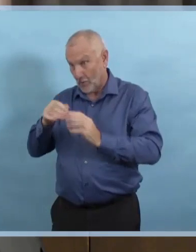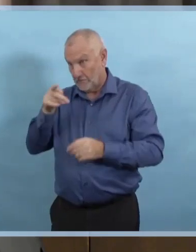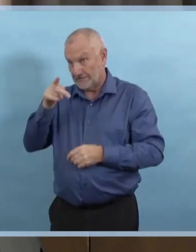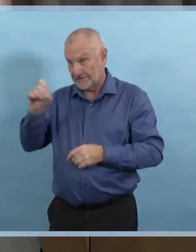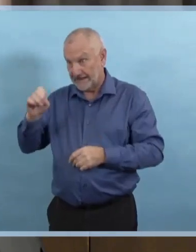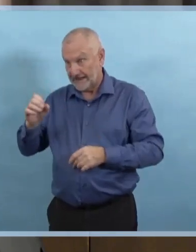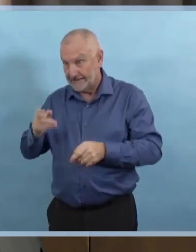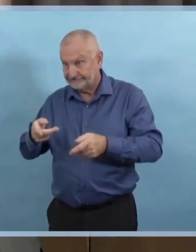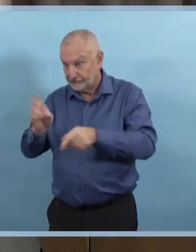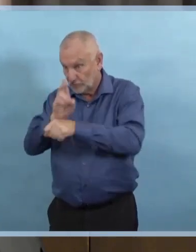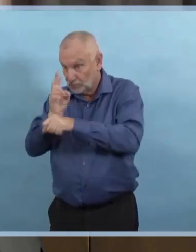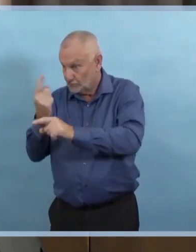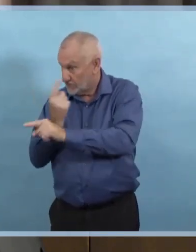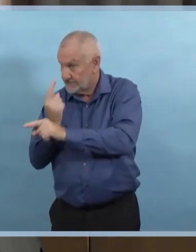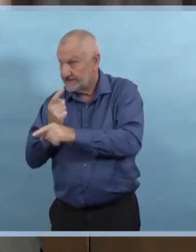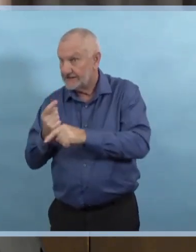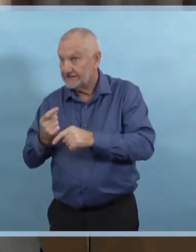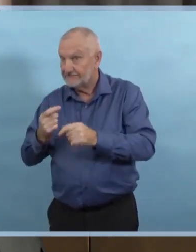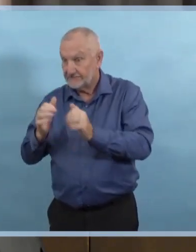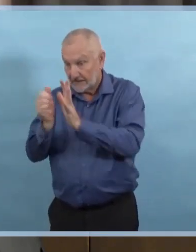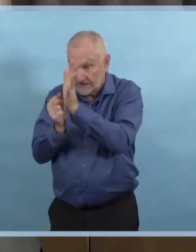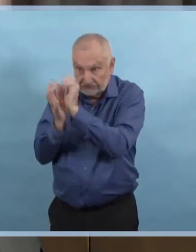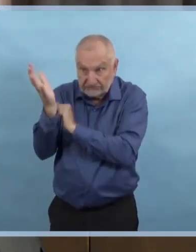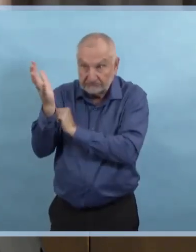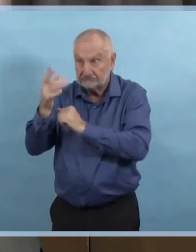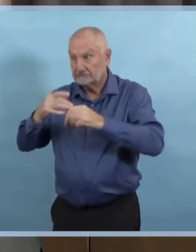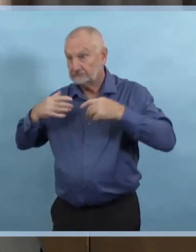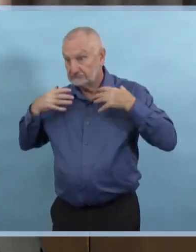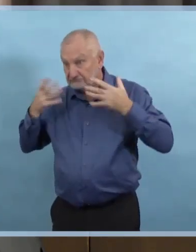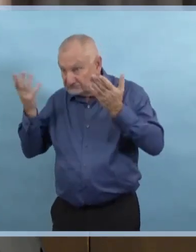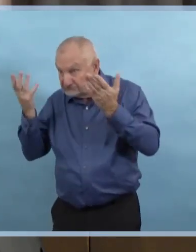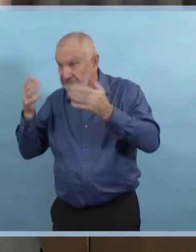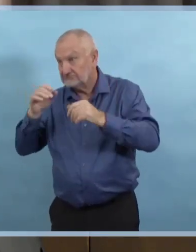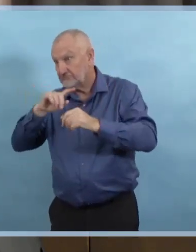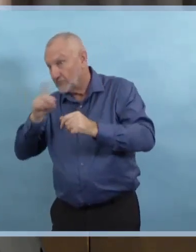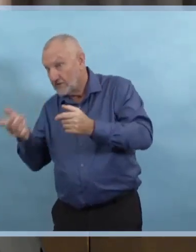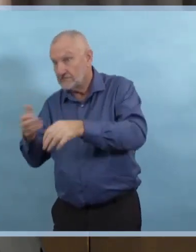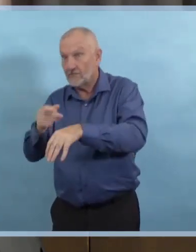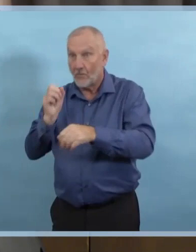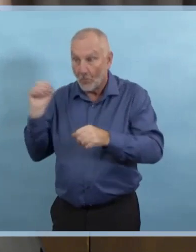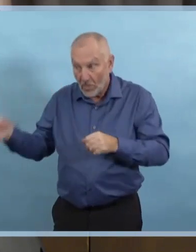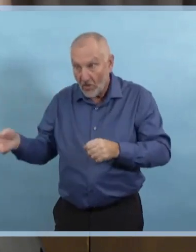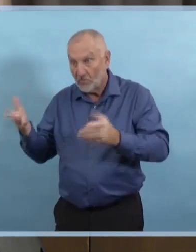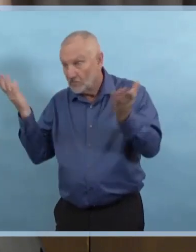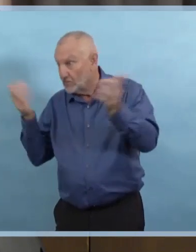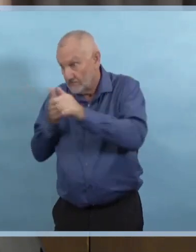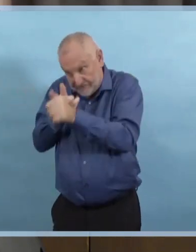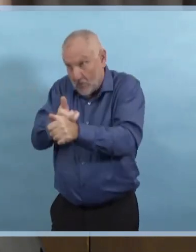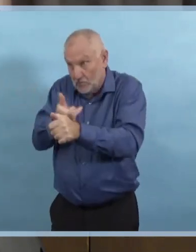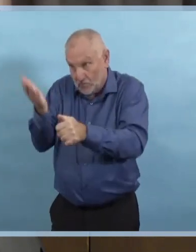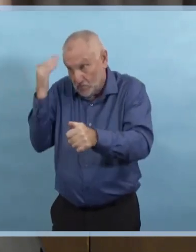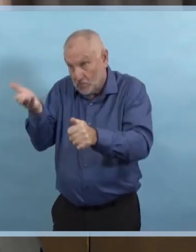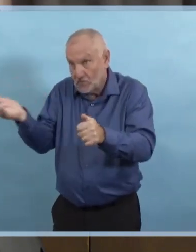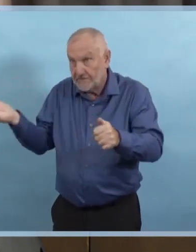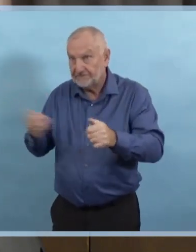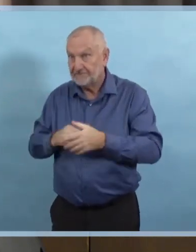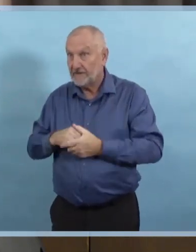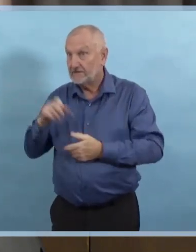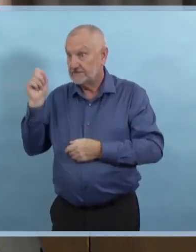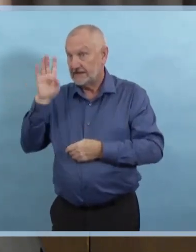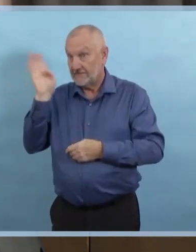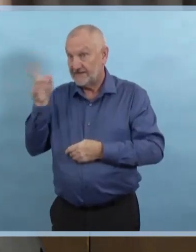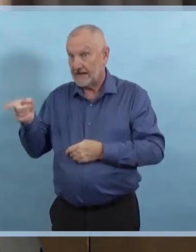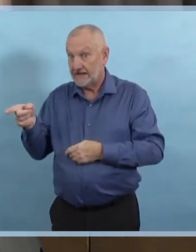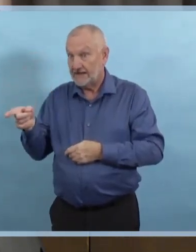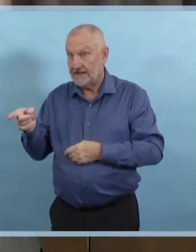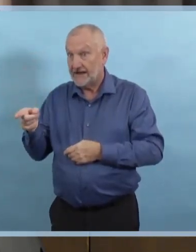Donc, la situation à Saint-Boniface, je ne peux pas dire en détail s'il y a eu un problème concernant l'équipement. C'est toujours